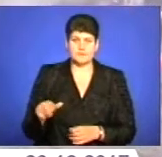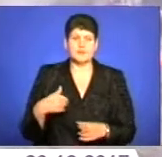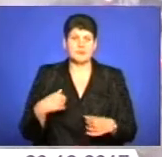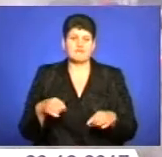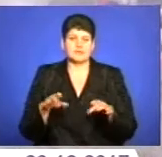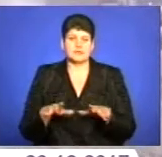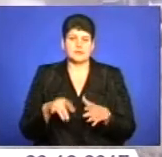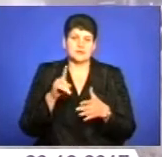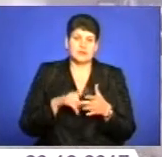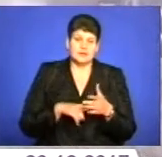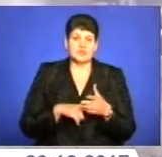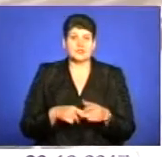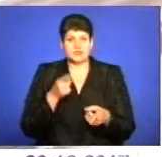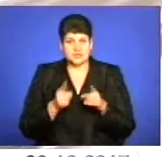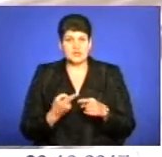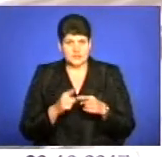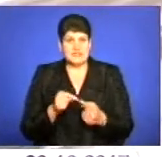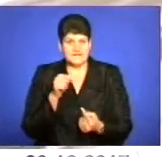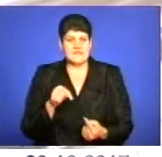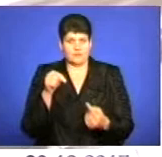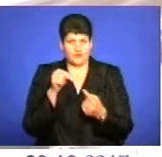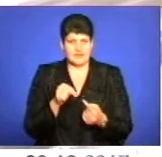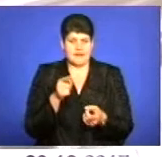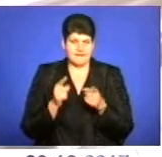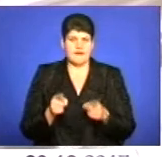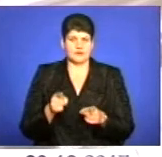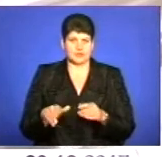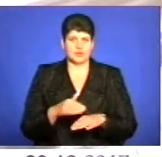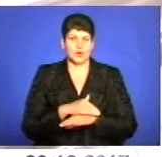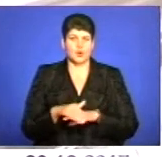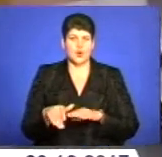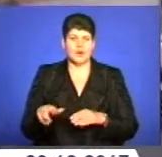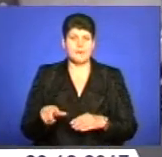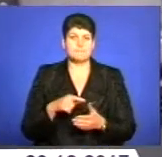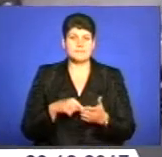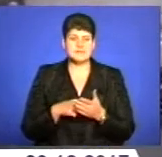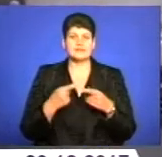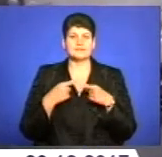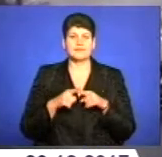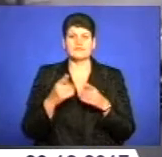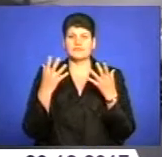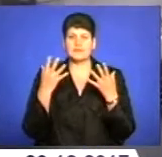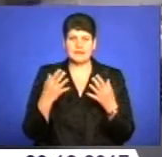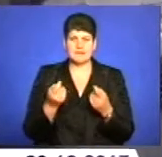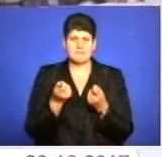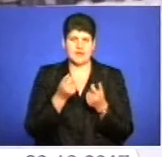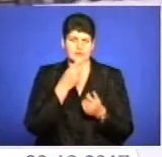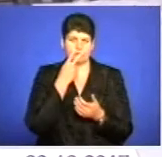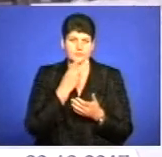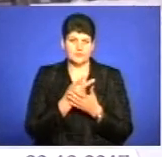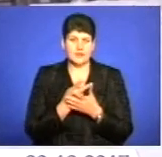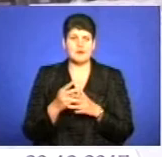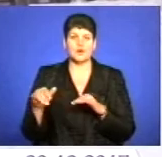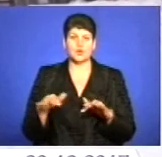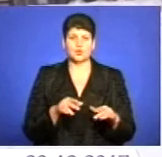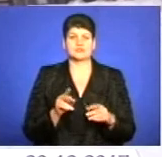переконатися, чи справді слова посадовця відповідають реальній картині на дорогах міста. Техніка в день в обласному центрі малопомітна, проте рух